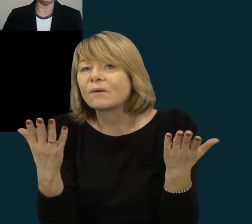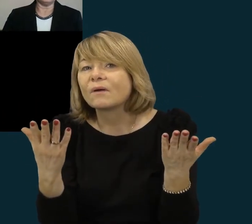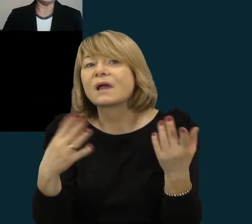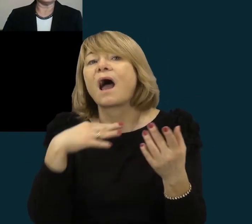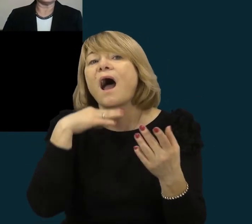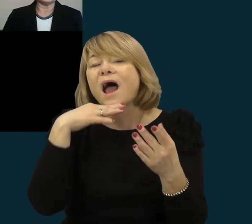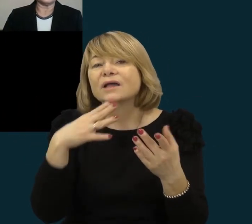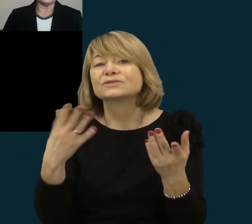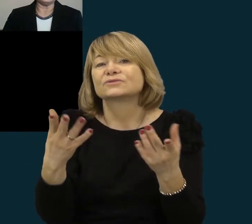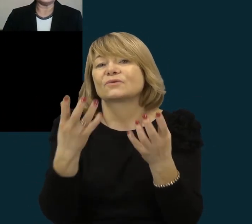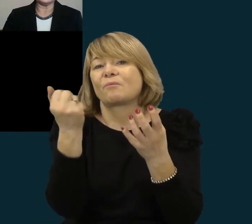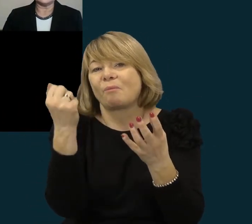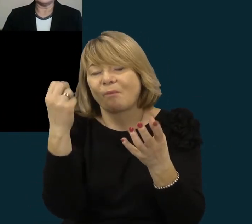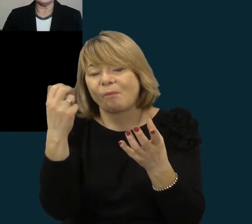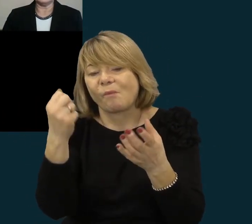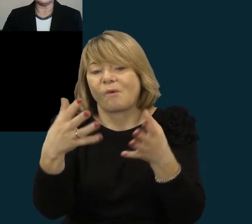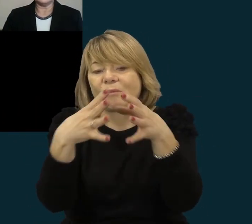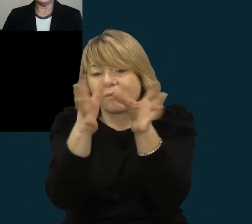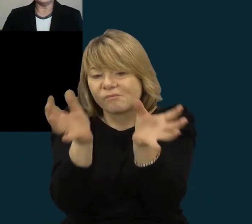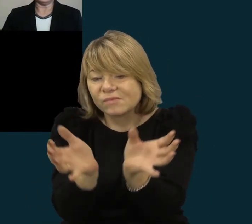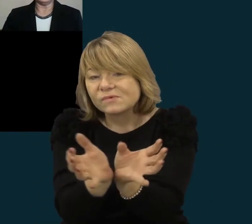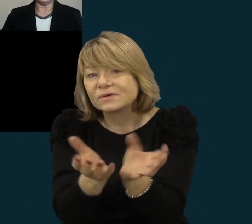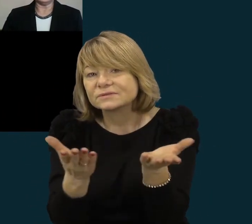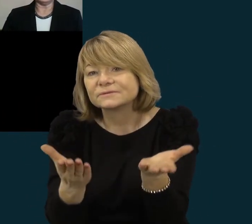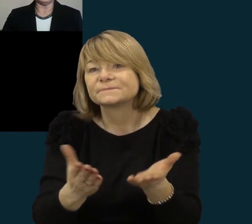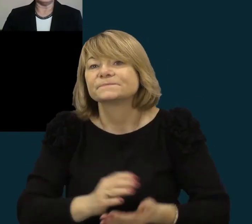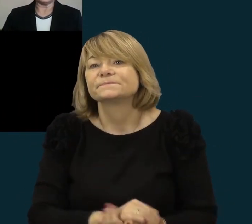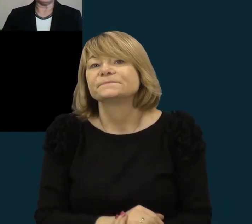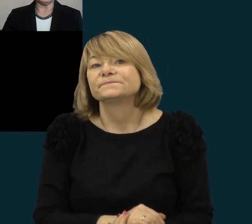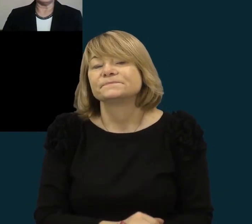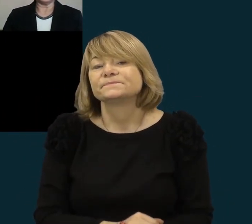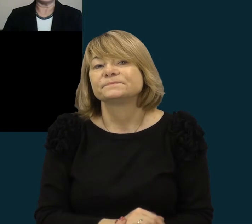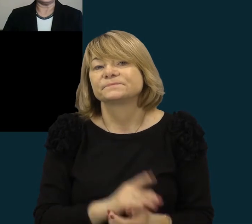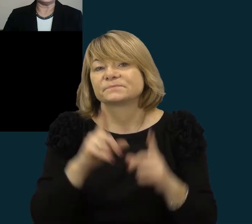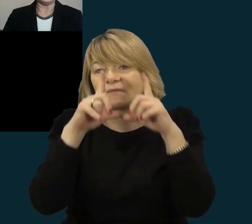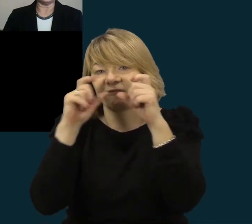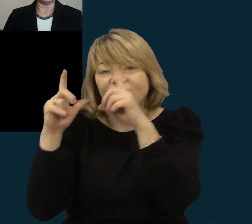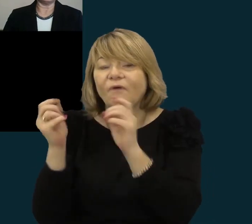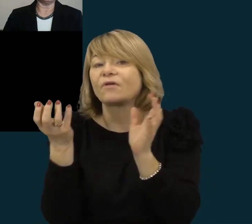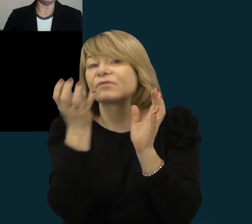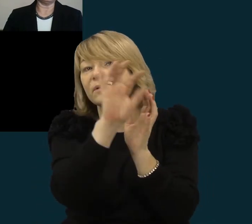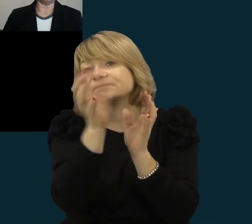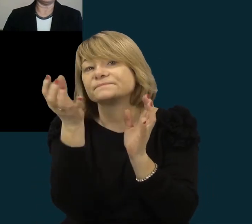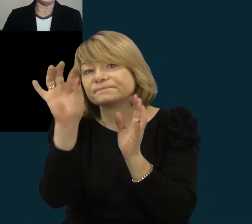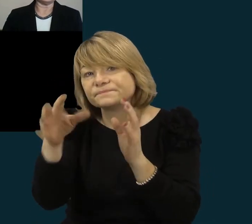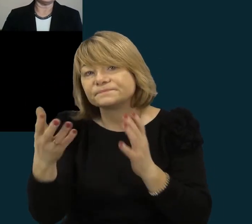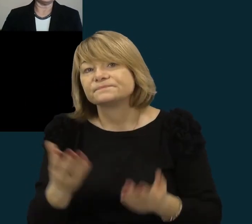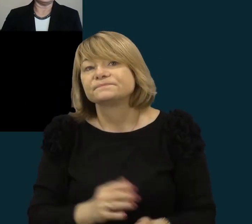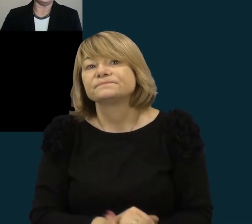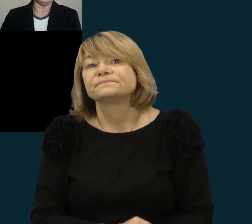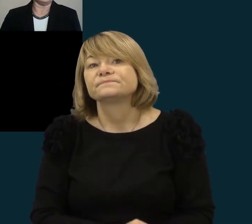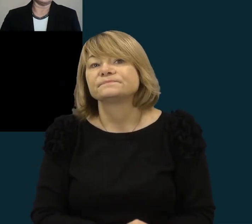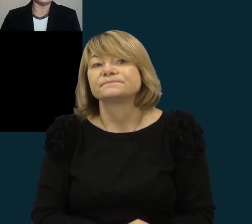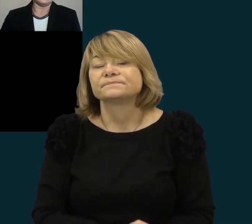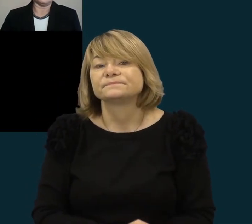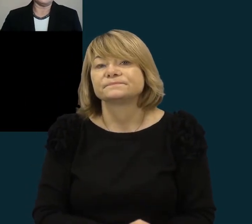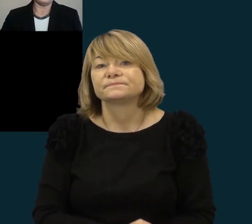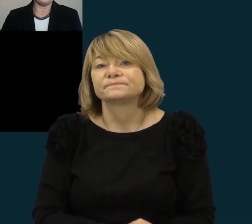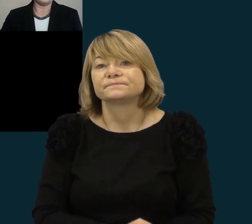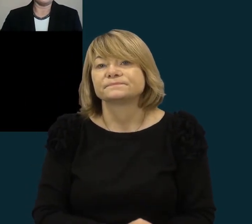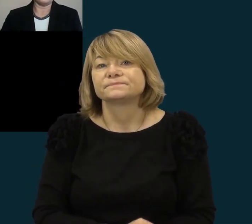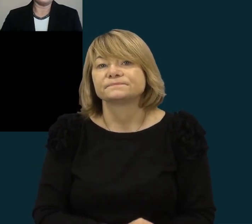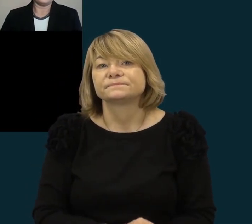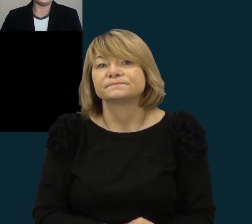aišku, podžius, ir vaikai pasidalinovot turimomis nuotraukomis, ar pristatę savo namo aplinkoje, esantį keramikos